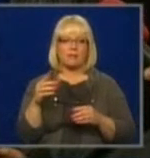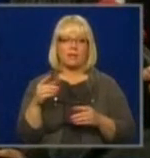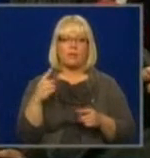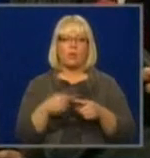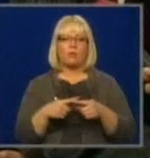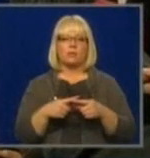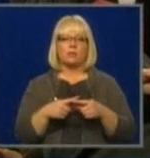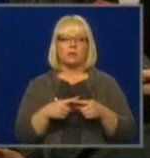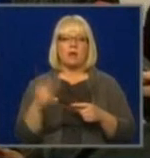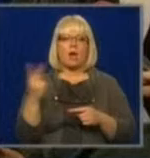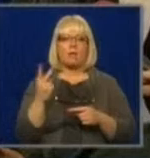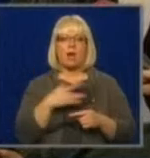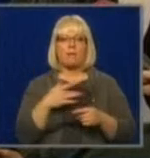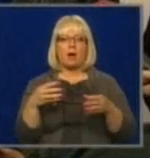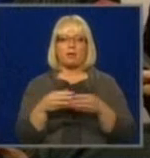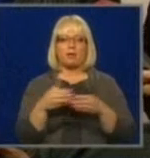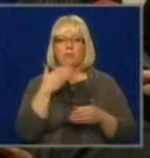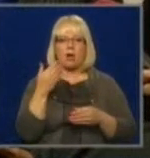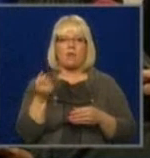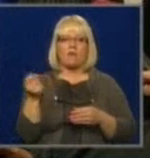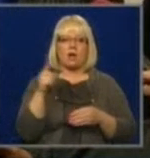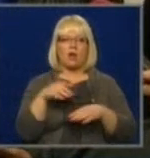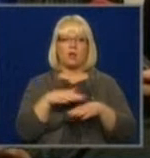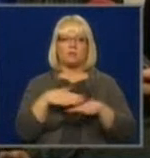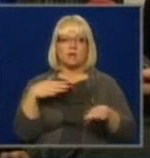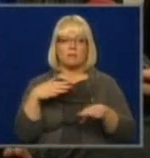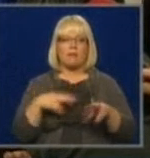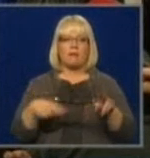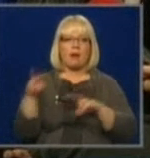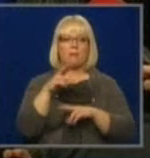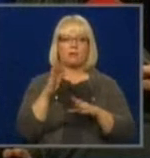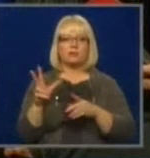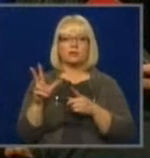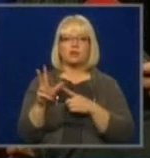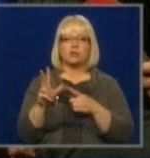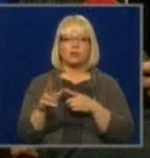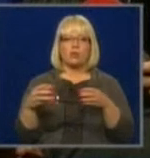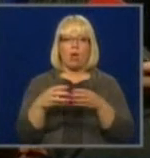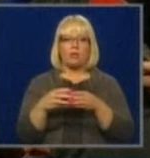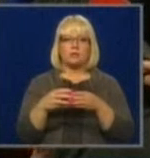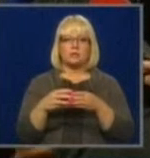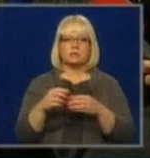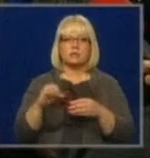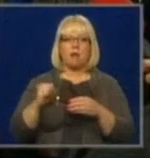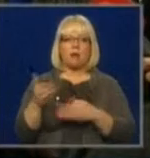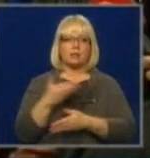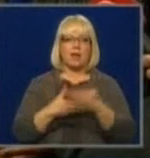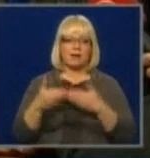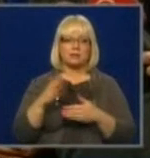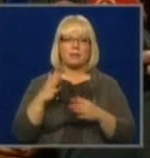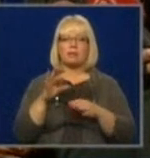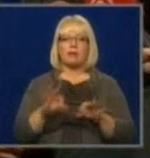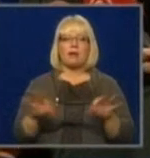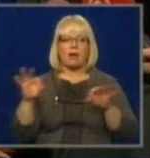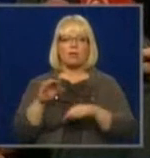tā kā abām partijām nav vairākums saimā, tad būs jāmeklē arī trešais koalīcijas partneris, bet nekāda